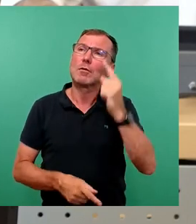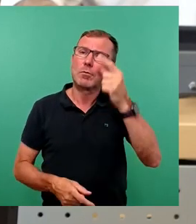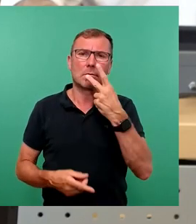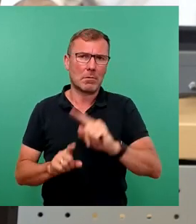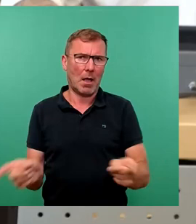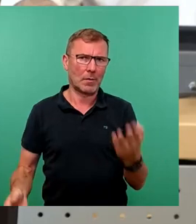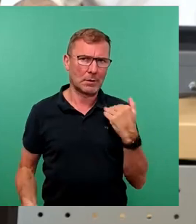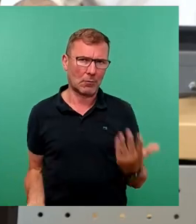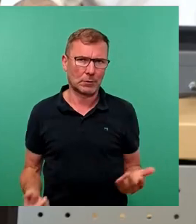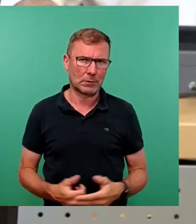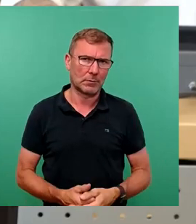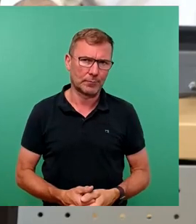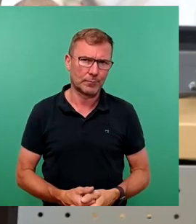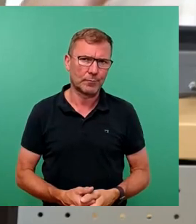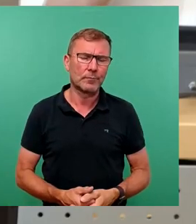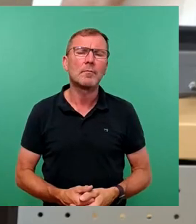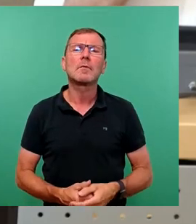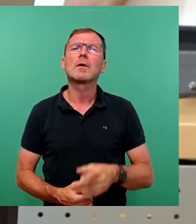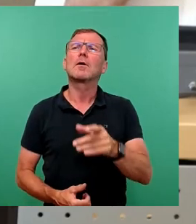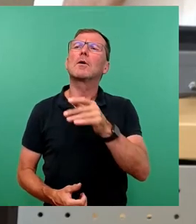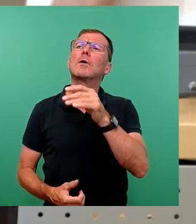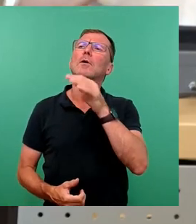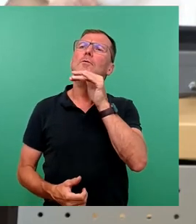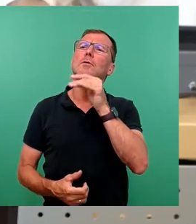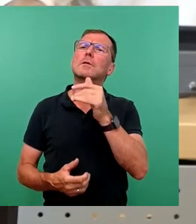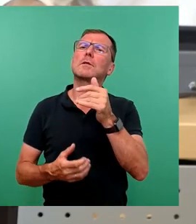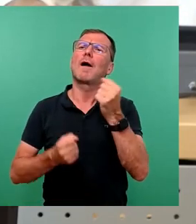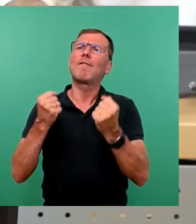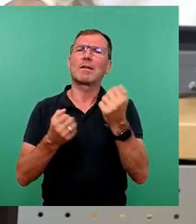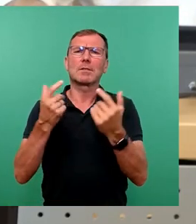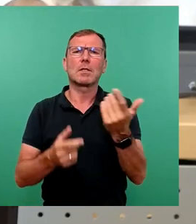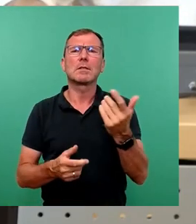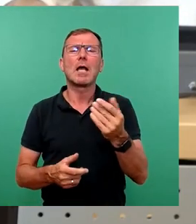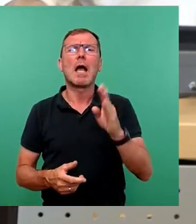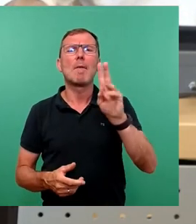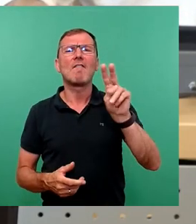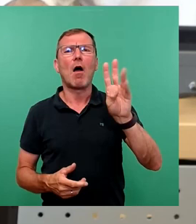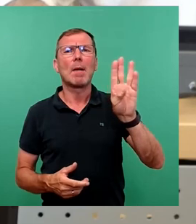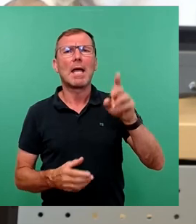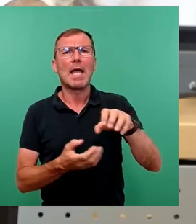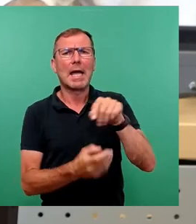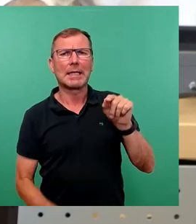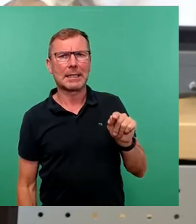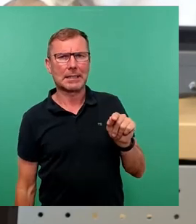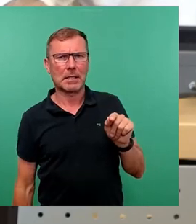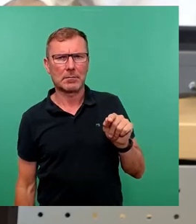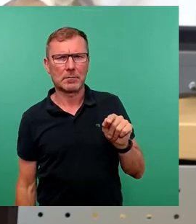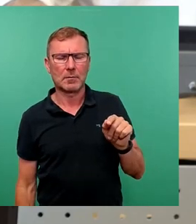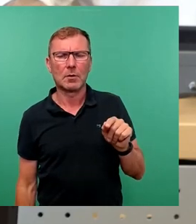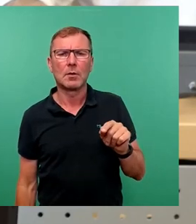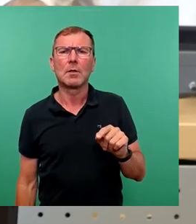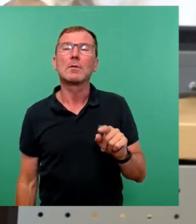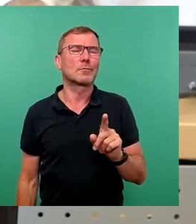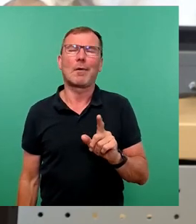Auch angesichts noch nicht zu beziffernden Größen für die DVB-Krise, die in meinen Augen in weiten Teilen Haus